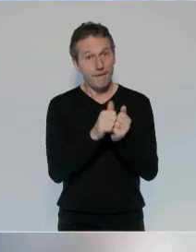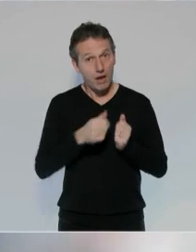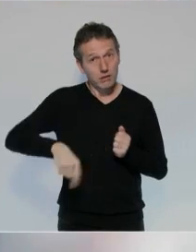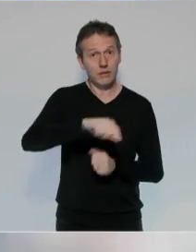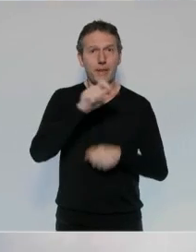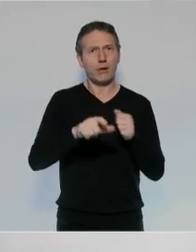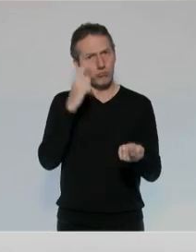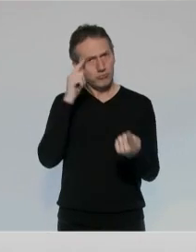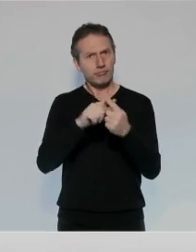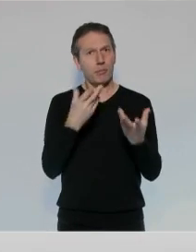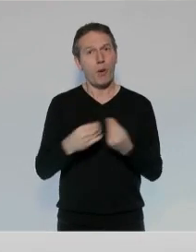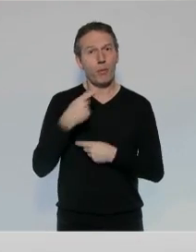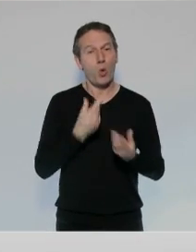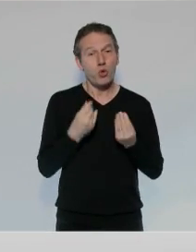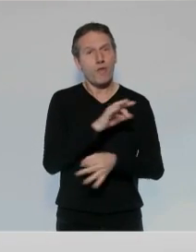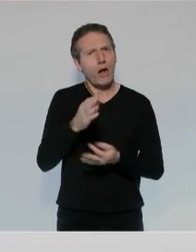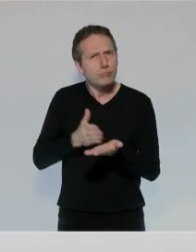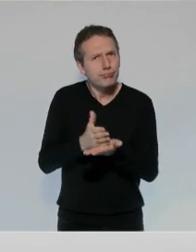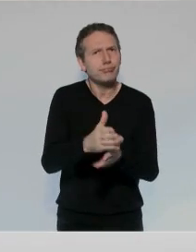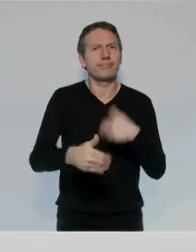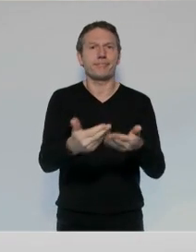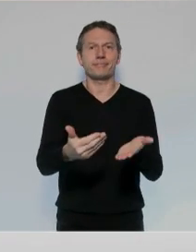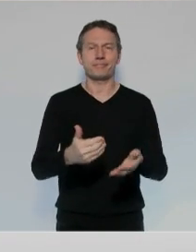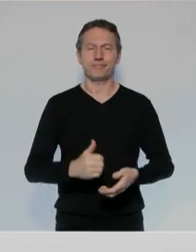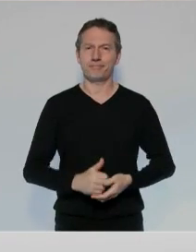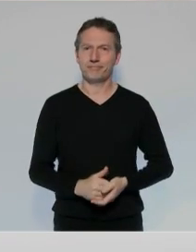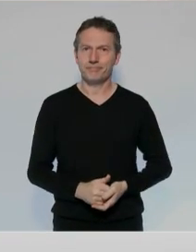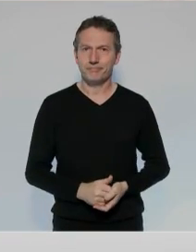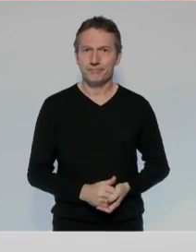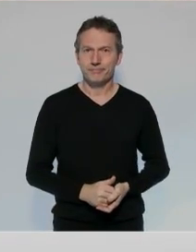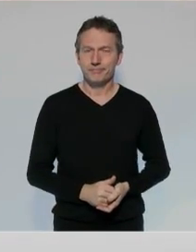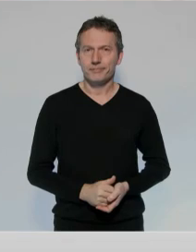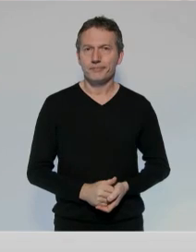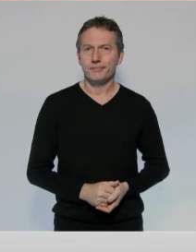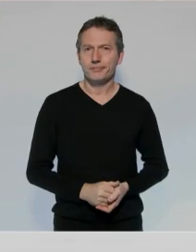C'est pourquoi, avec vous et au nom du peuple, je veux remettre la France en ordre.